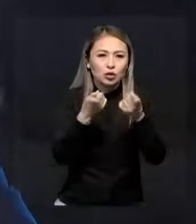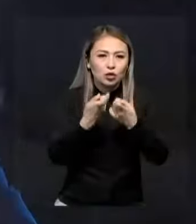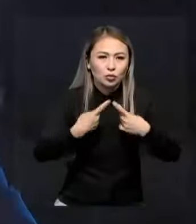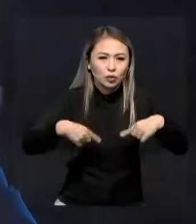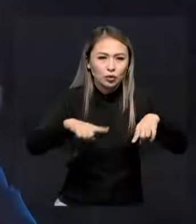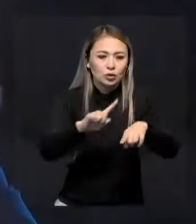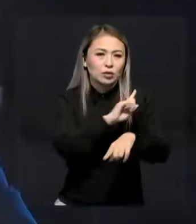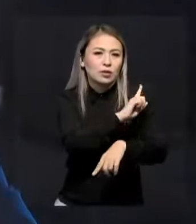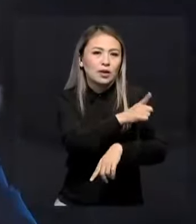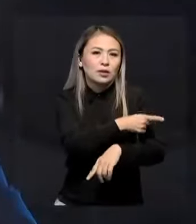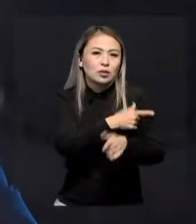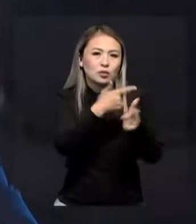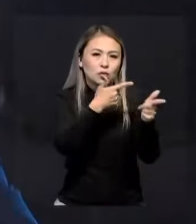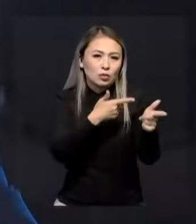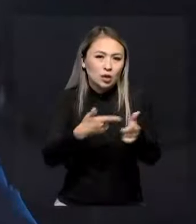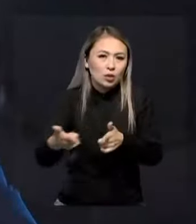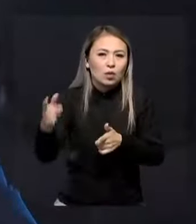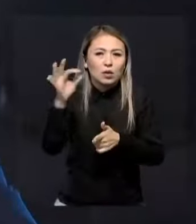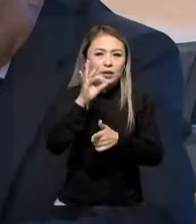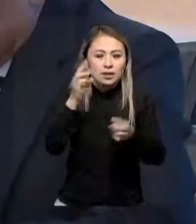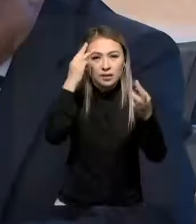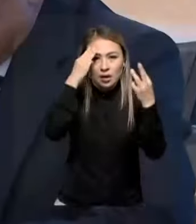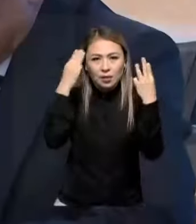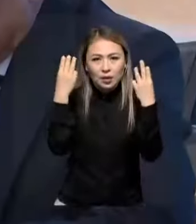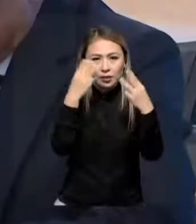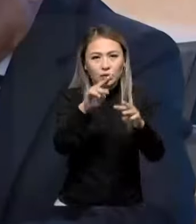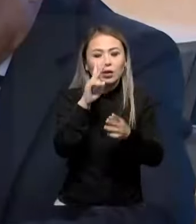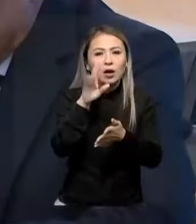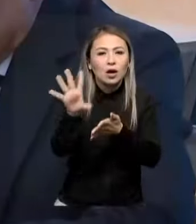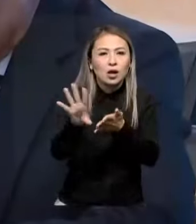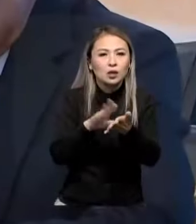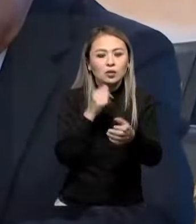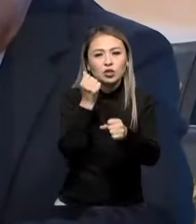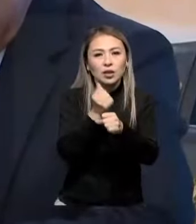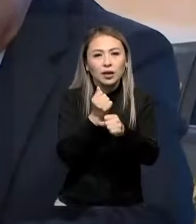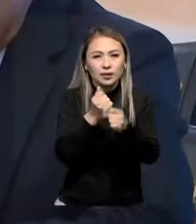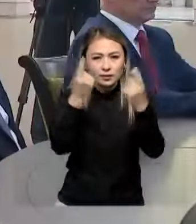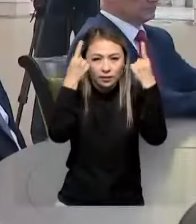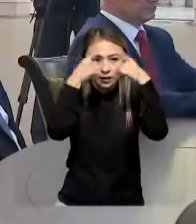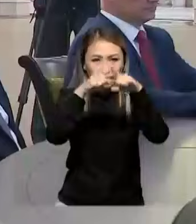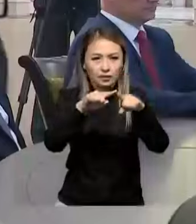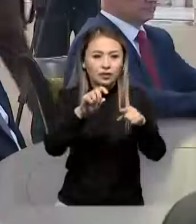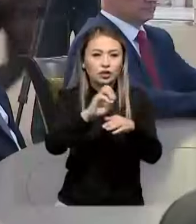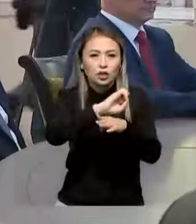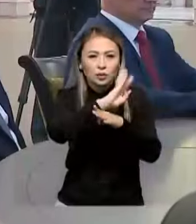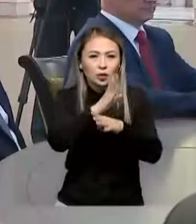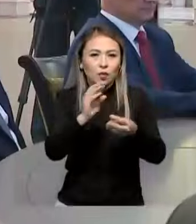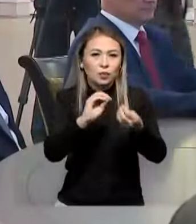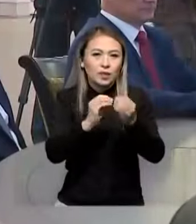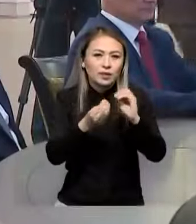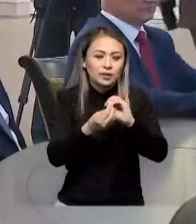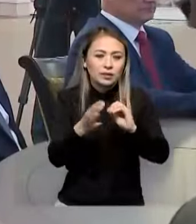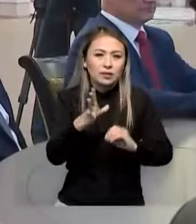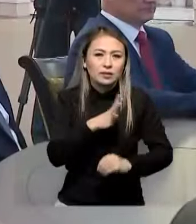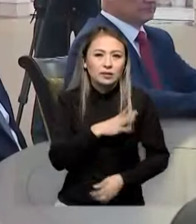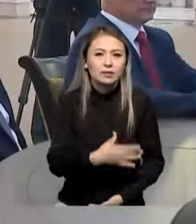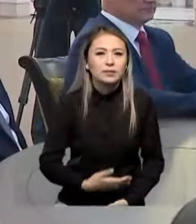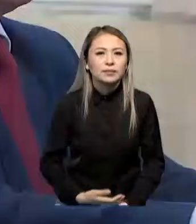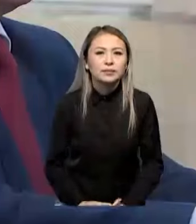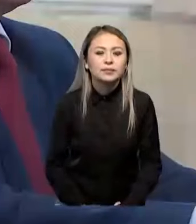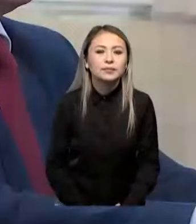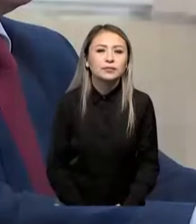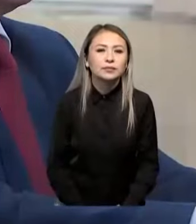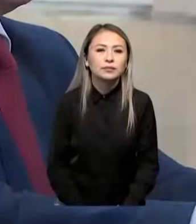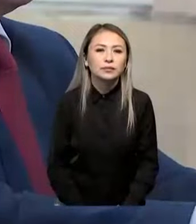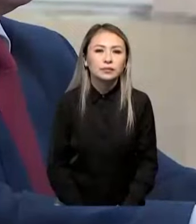отырысында ұжымдық күштердің дайындығын жоспарлау оларды заманау үлгі дегі қару жарақ және арнает техникамен жабдықтау мәселесі